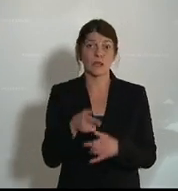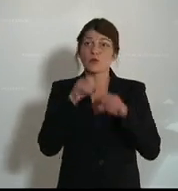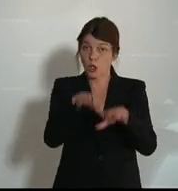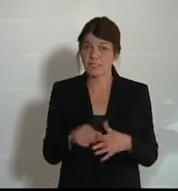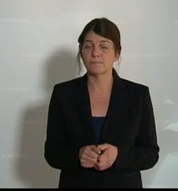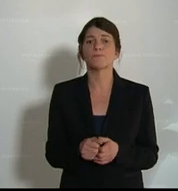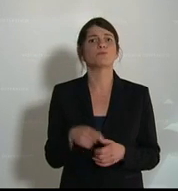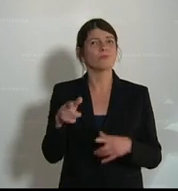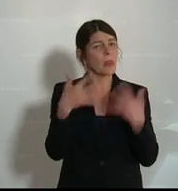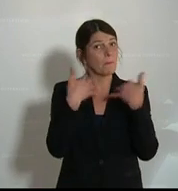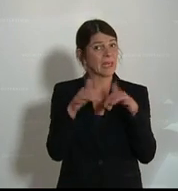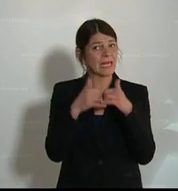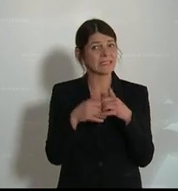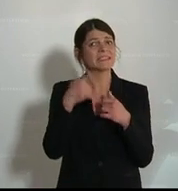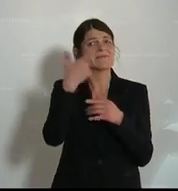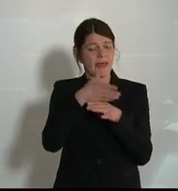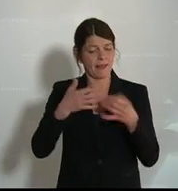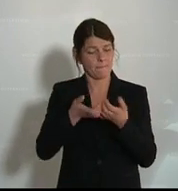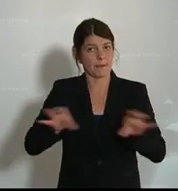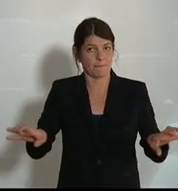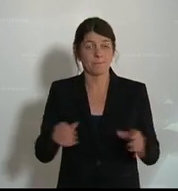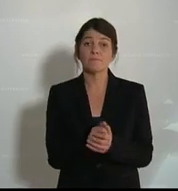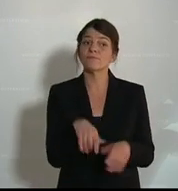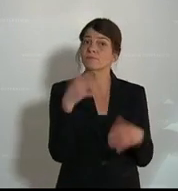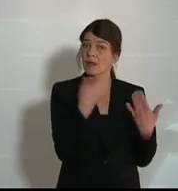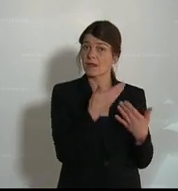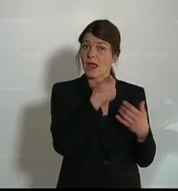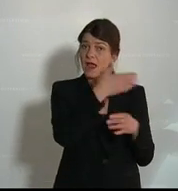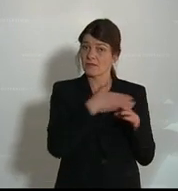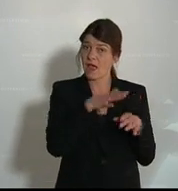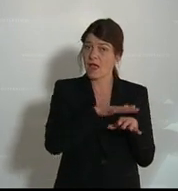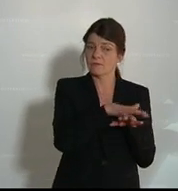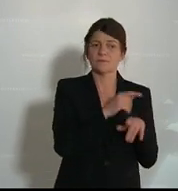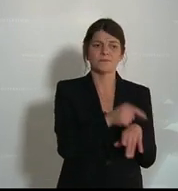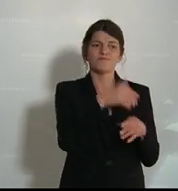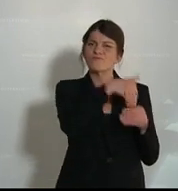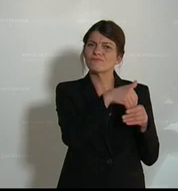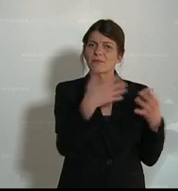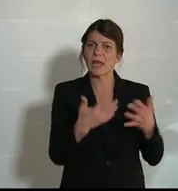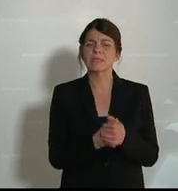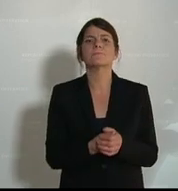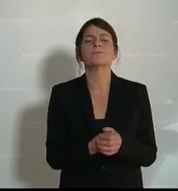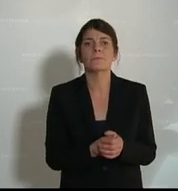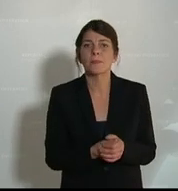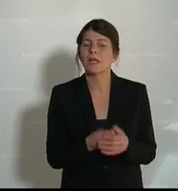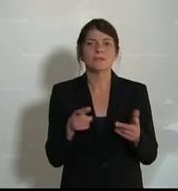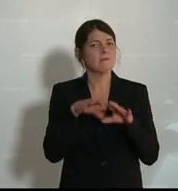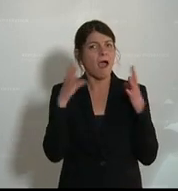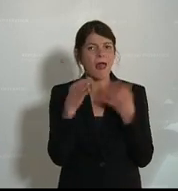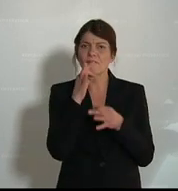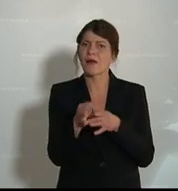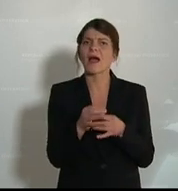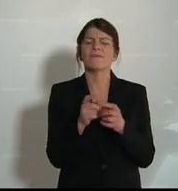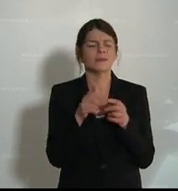Ein Bericht, der zweigeteilt ist. Der eine Teil beschäftigt sich mit allen Fragen der sogenannten